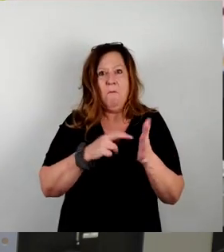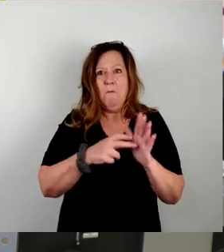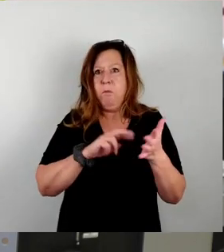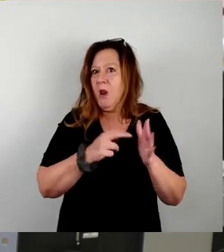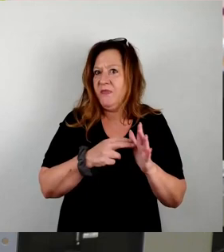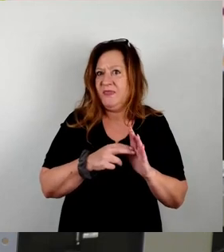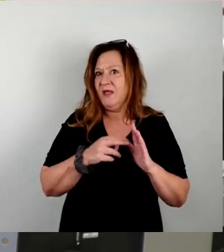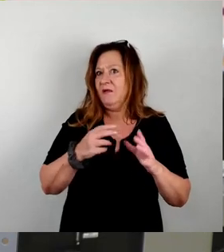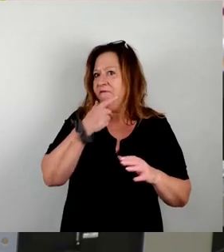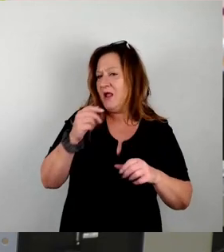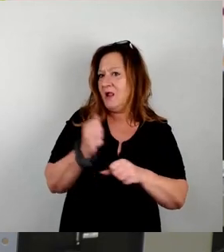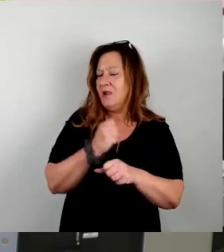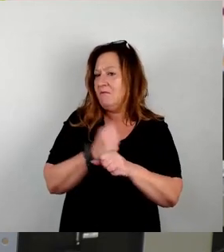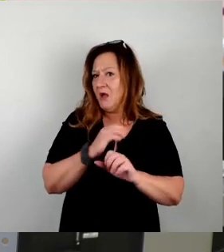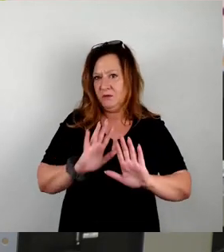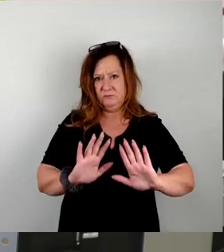der öffentlichen Ordnung.